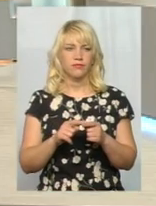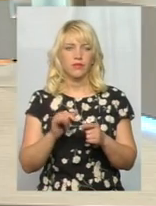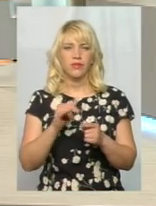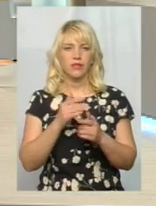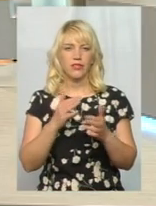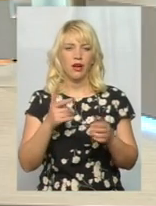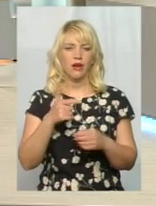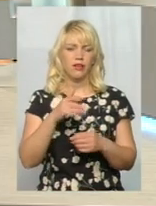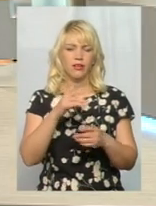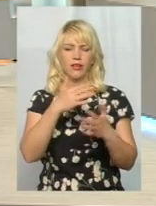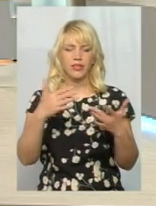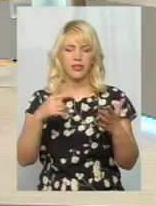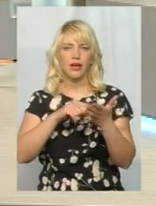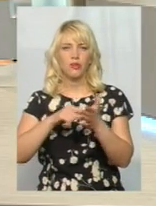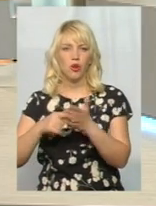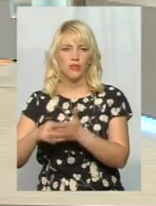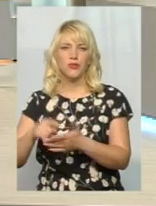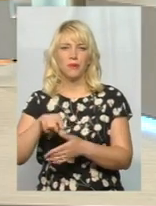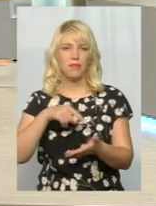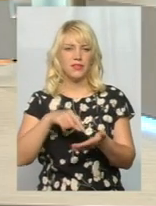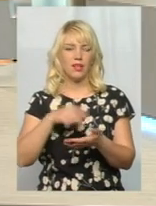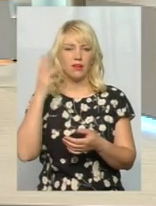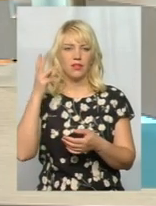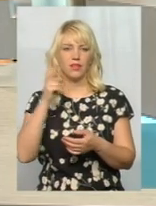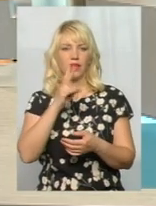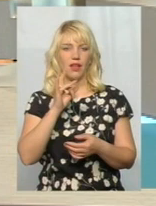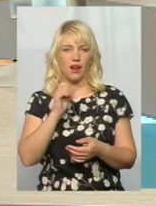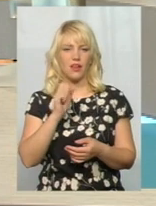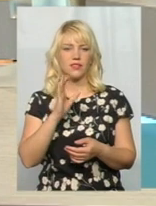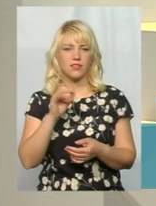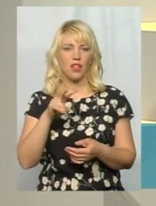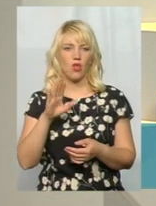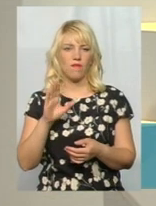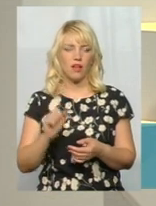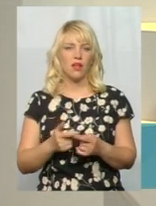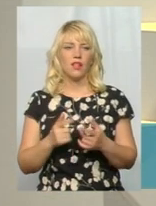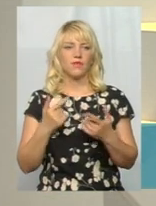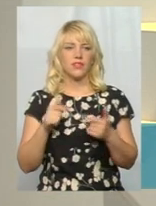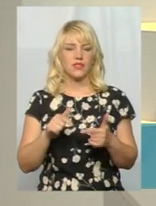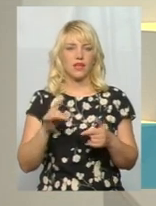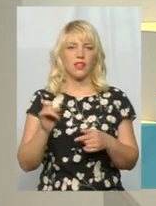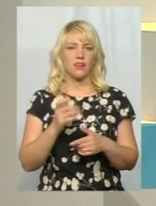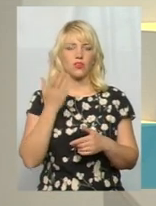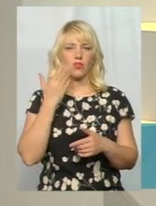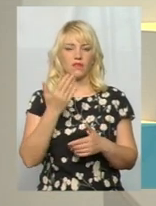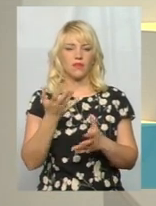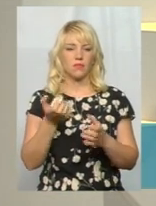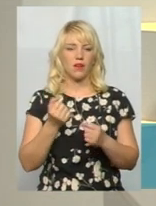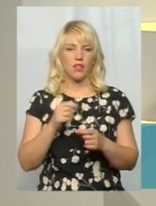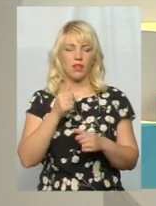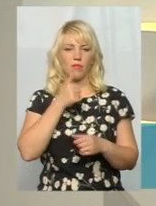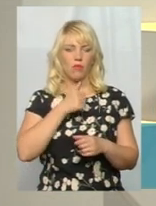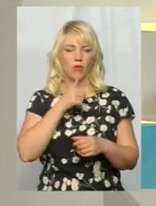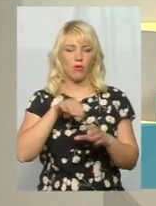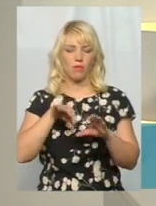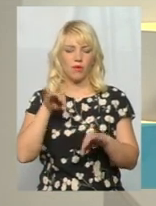інших точок міста Красилова. Тому проблема насправді існує. От цього разу, коли ви брали проби води, який